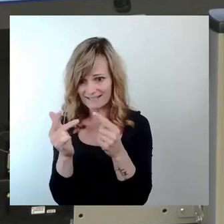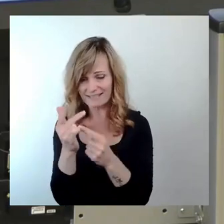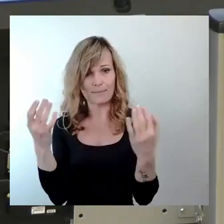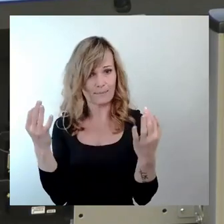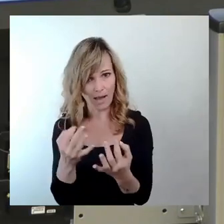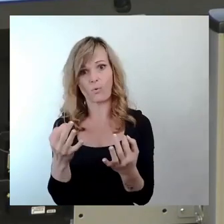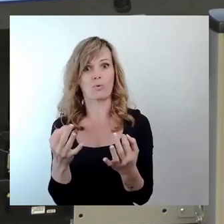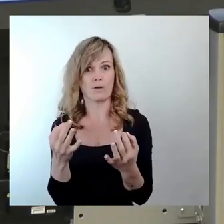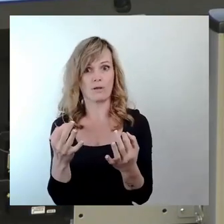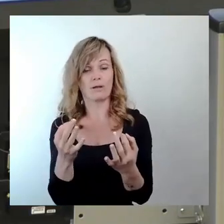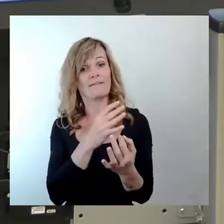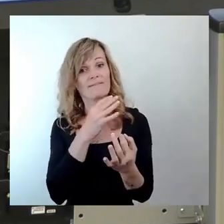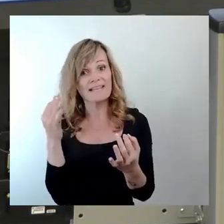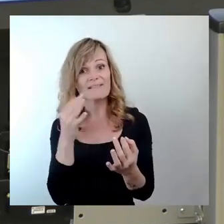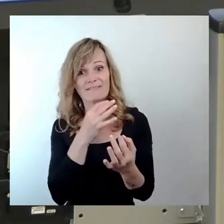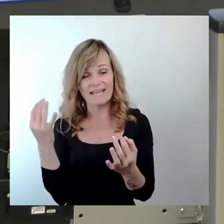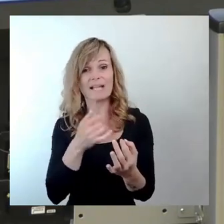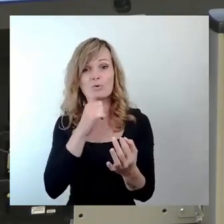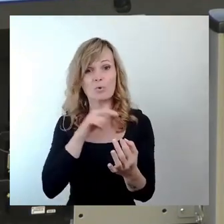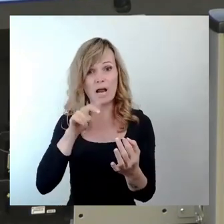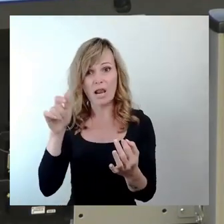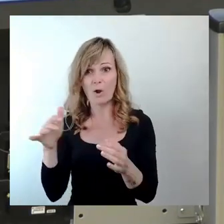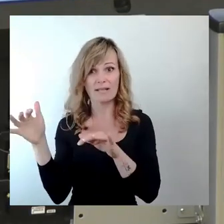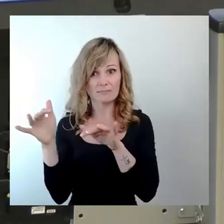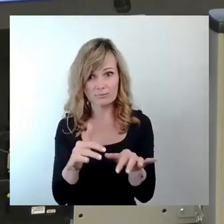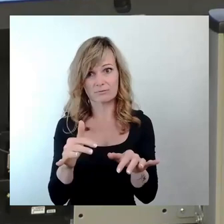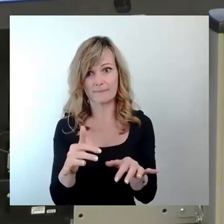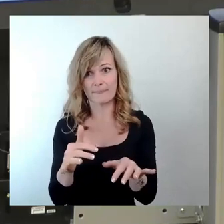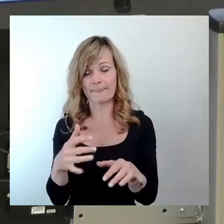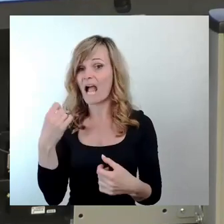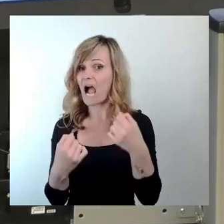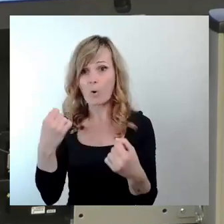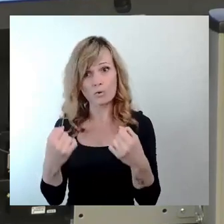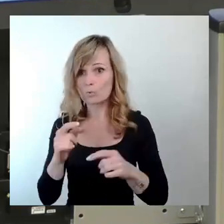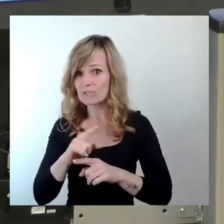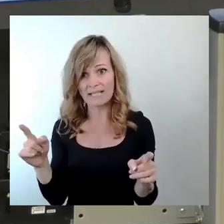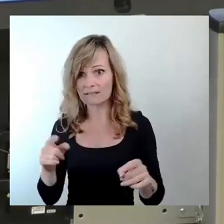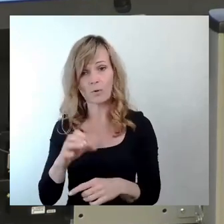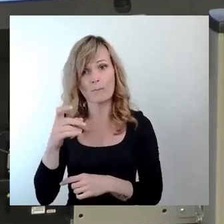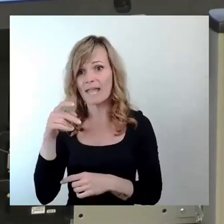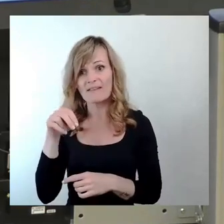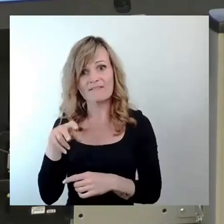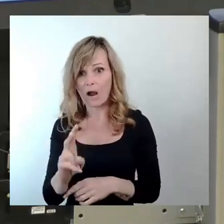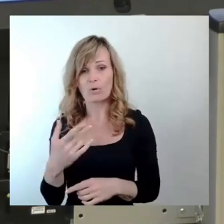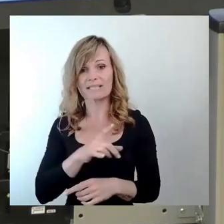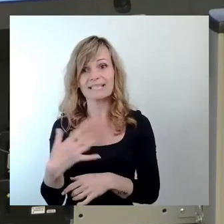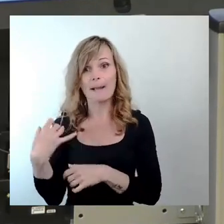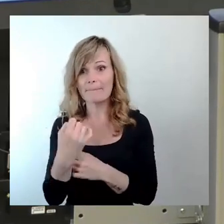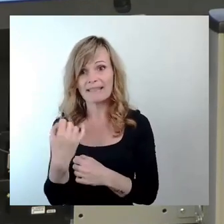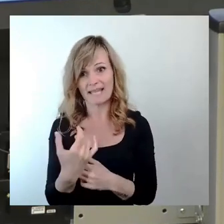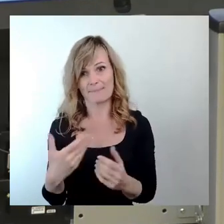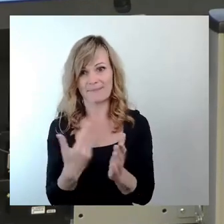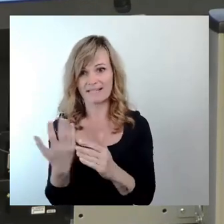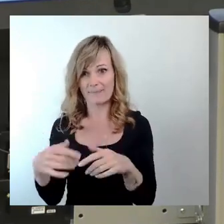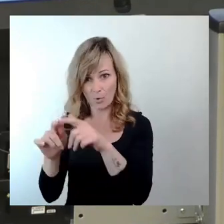auch sehr viele junge Leute hin, die kommen dort nicht mit dem Auto hin, sondern mit ÖPNV, die können das alles nicht mitbringen. Es